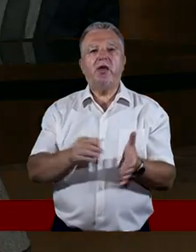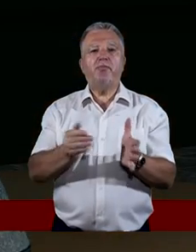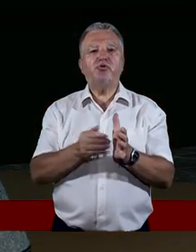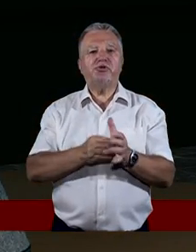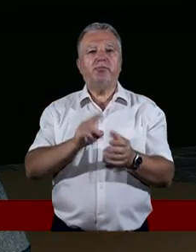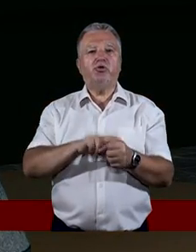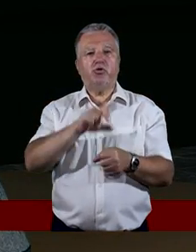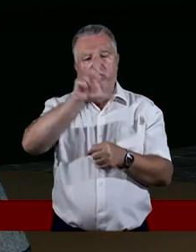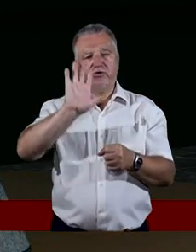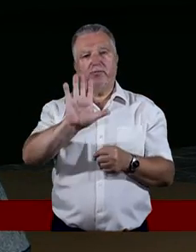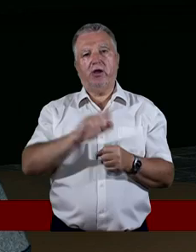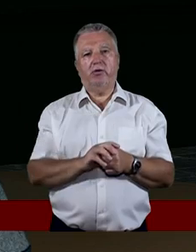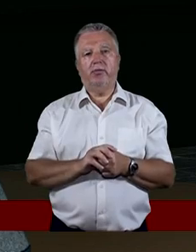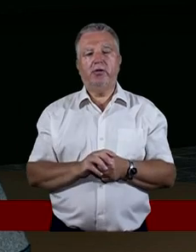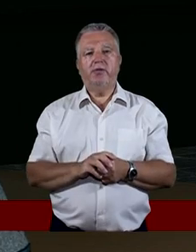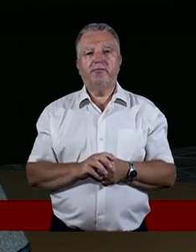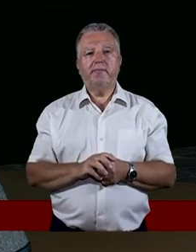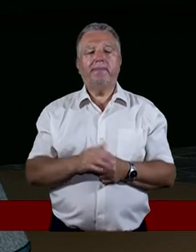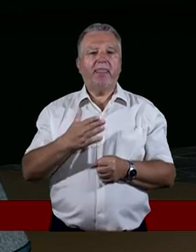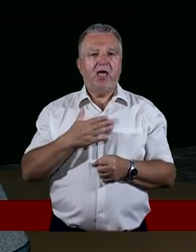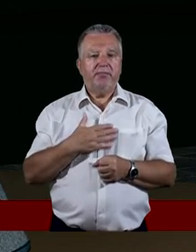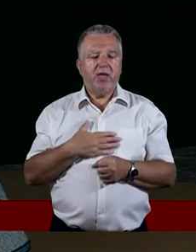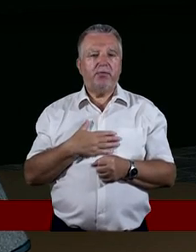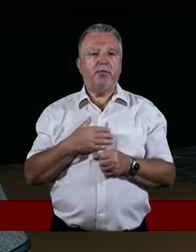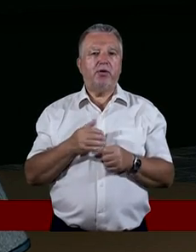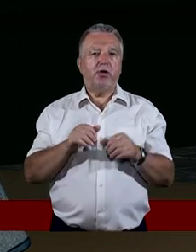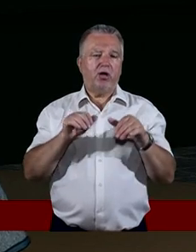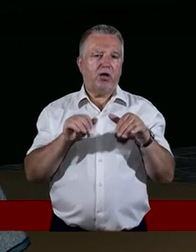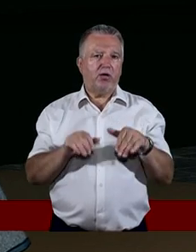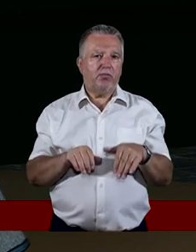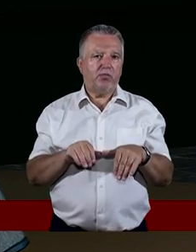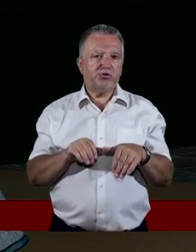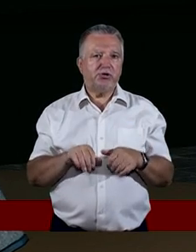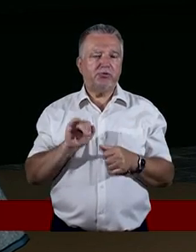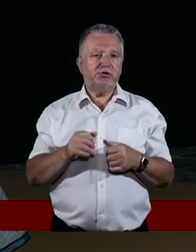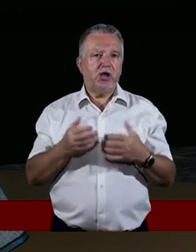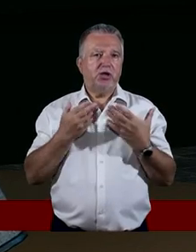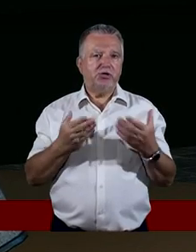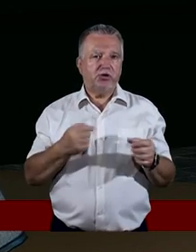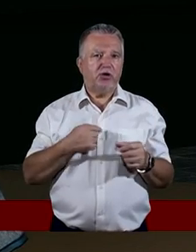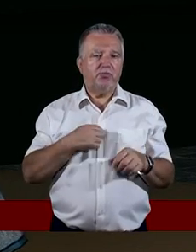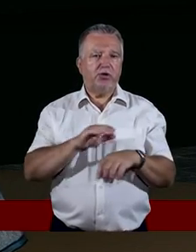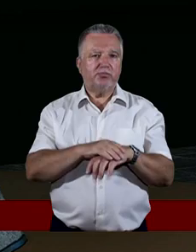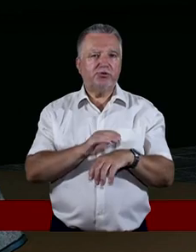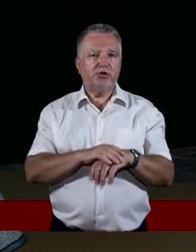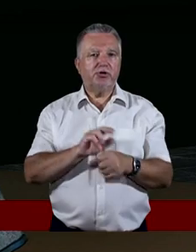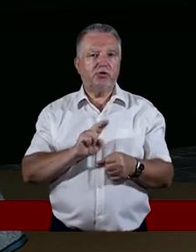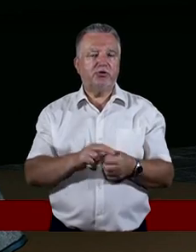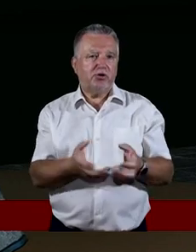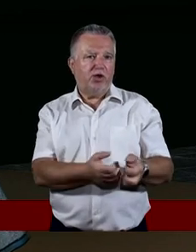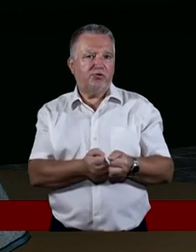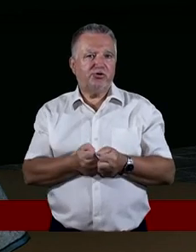Ja może ze swojego doświadczenia ostatnio miałam okazję i bardzo, bardzo dziękuję moim kolegom i koleżankom, którzy mnie w to